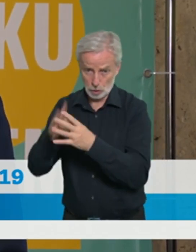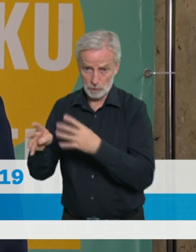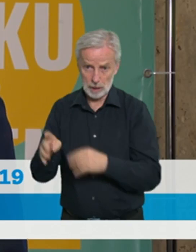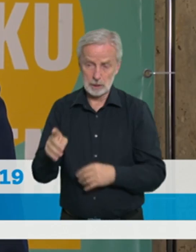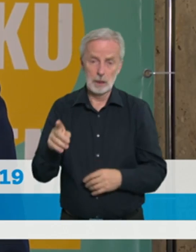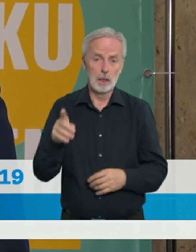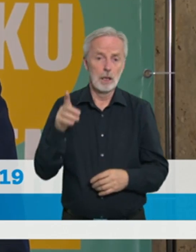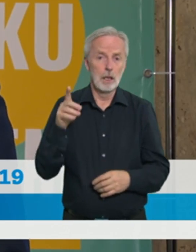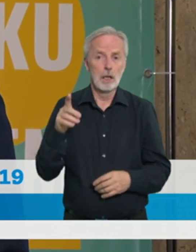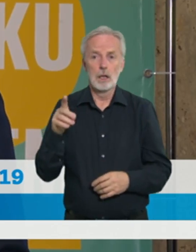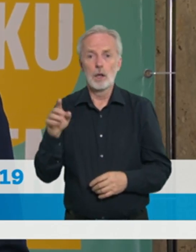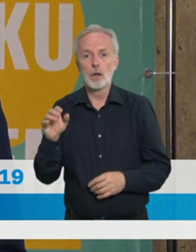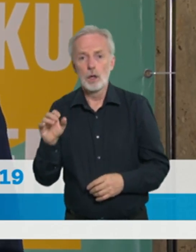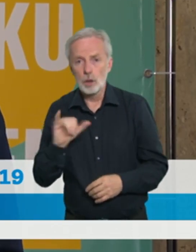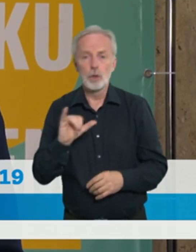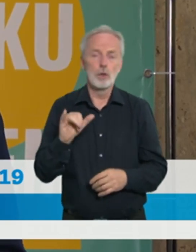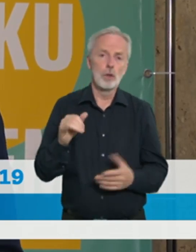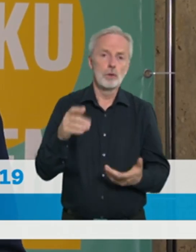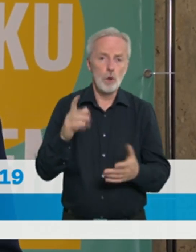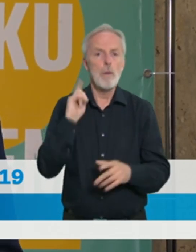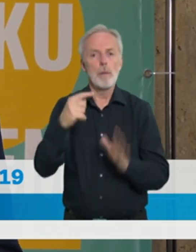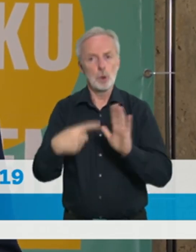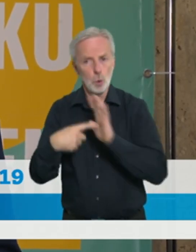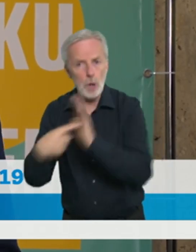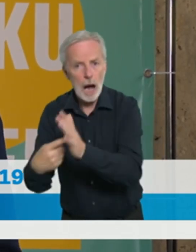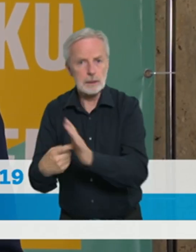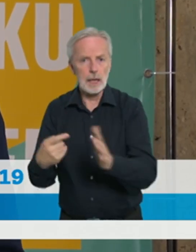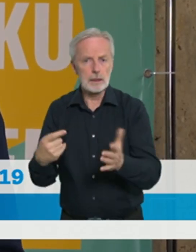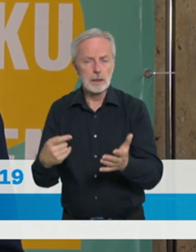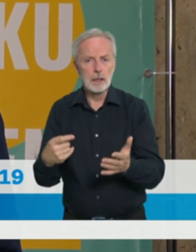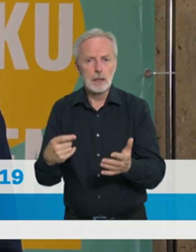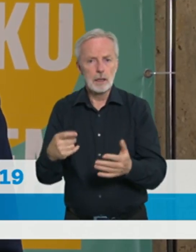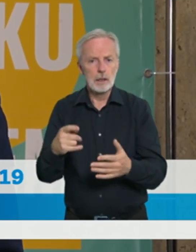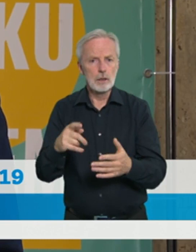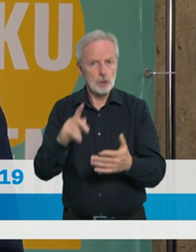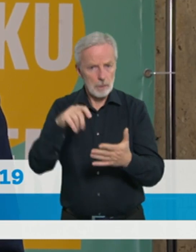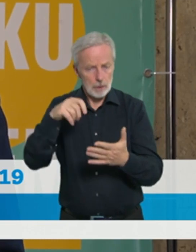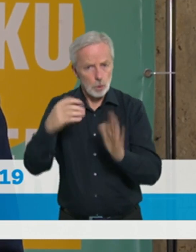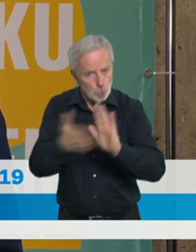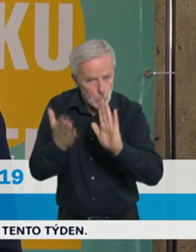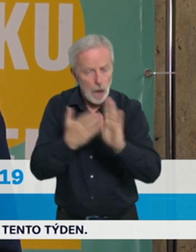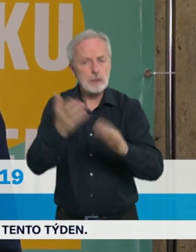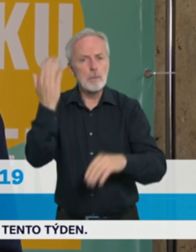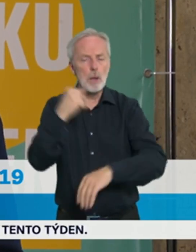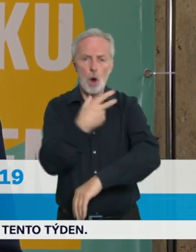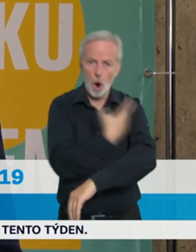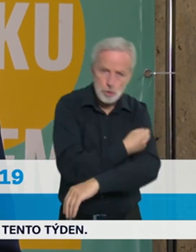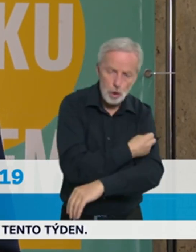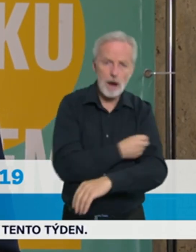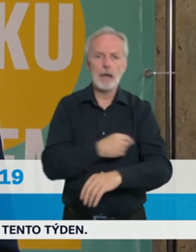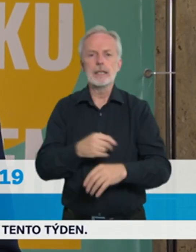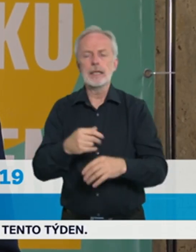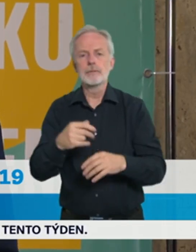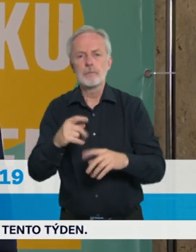znamená, jestli člověk je očkován, má test platný nebo prodělal nemoc. Považujeme to za naprosto